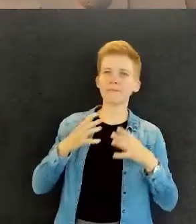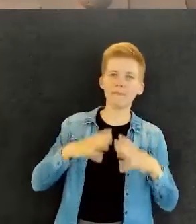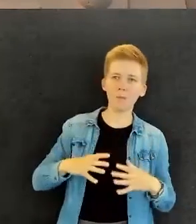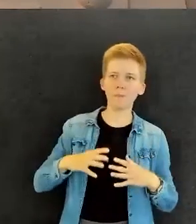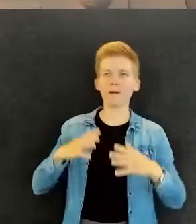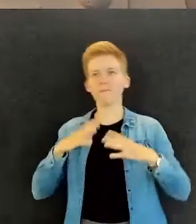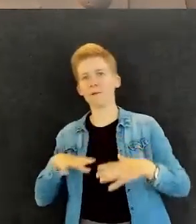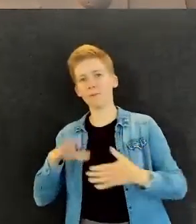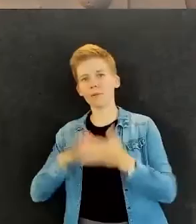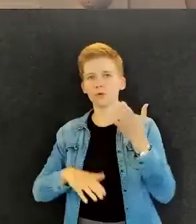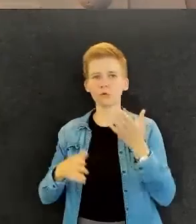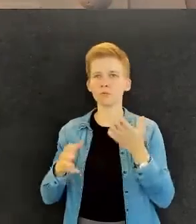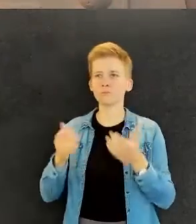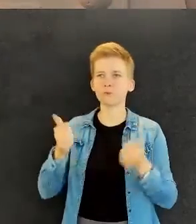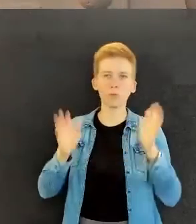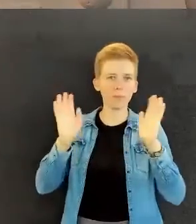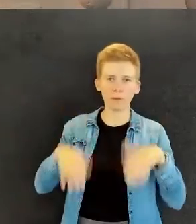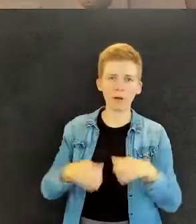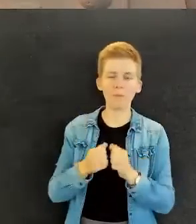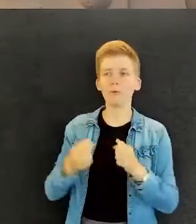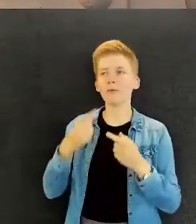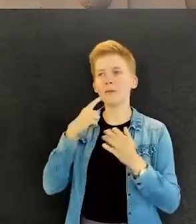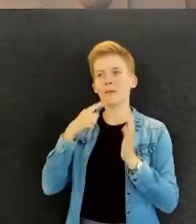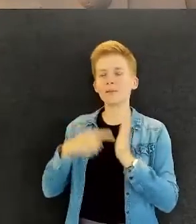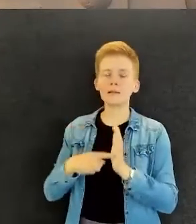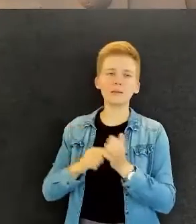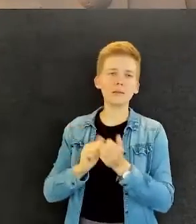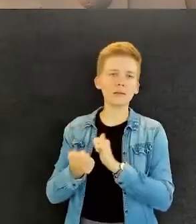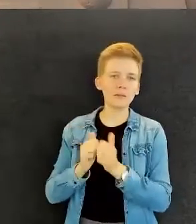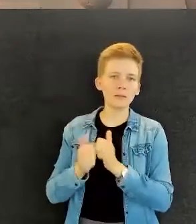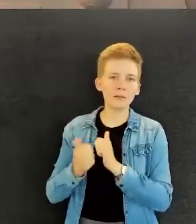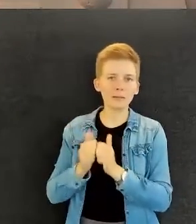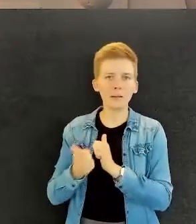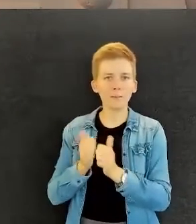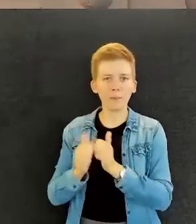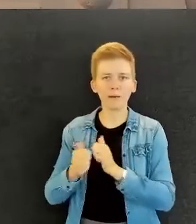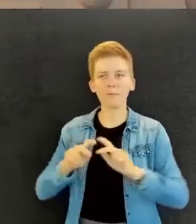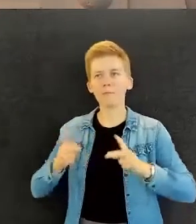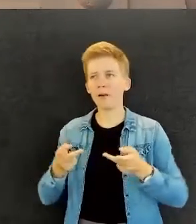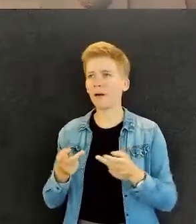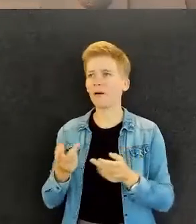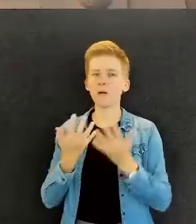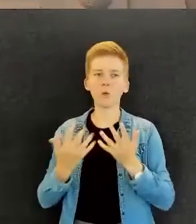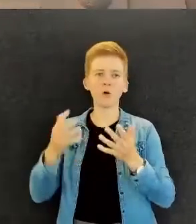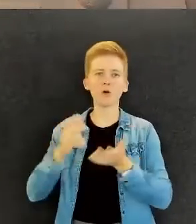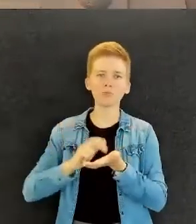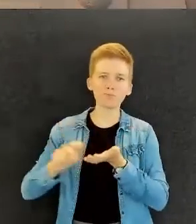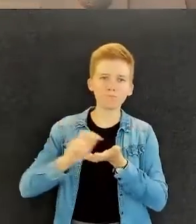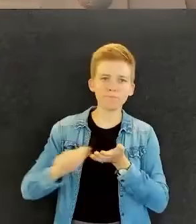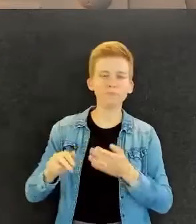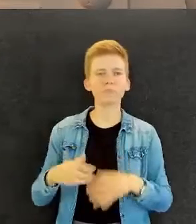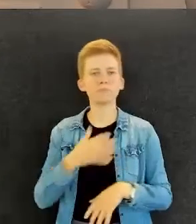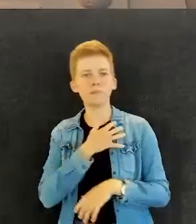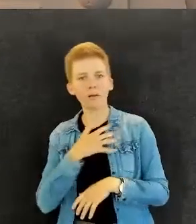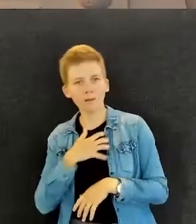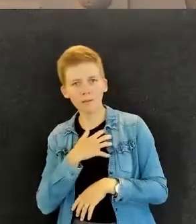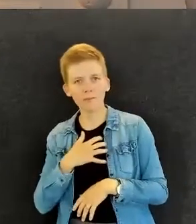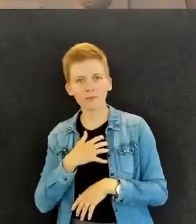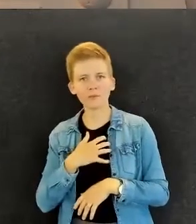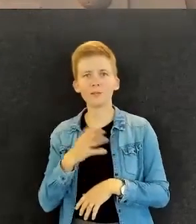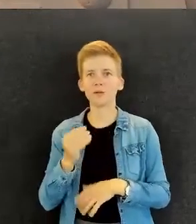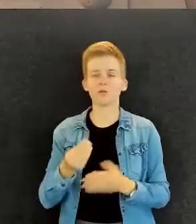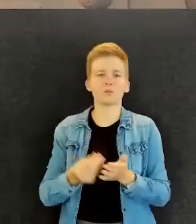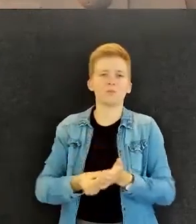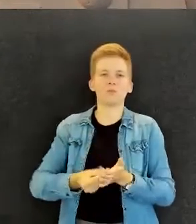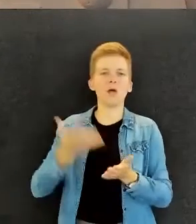ei, mutta sitten kun puhutaan vaikka kilpaurheilusta tai luonnossa liikkumisesta tai harrastamisesta, niin onhan